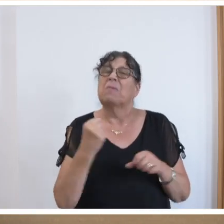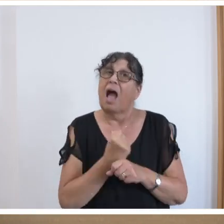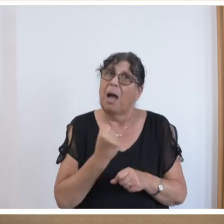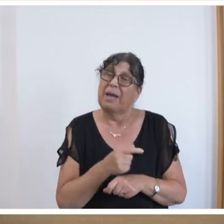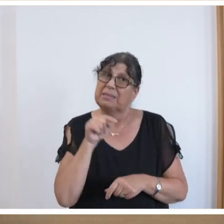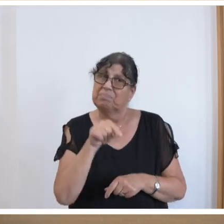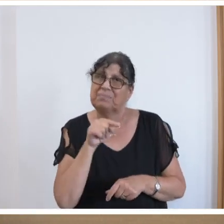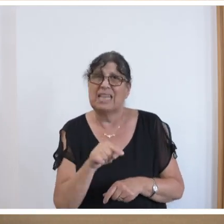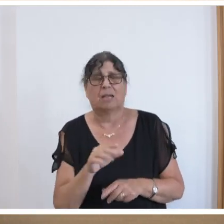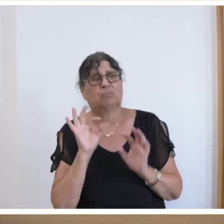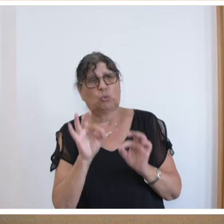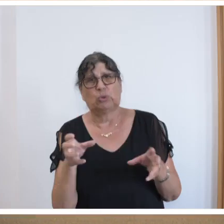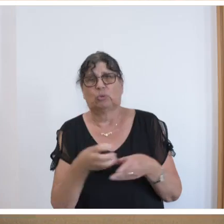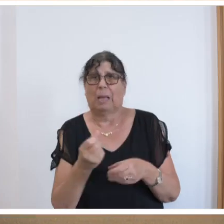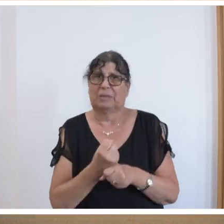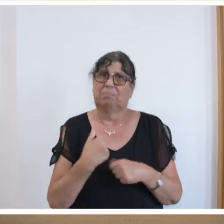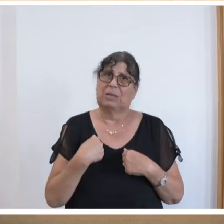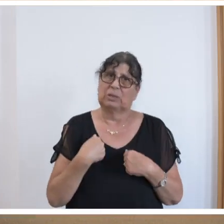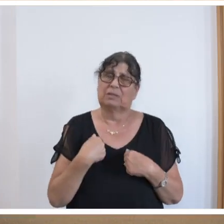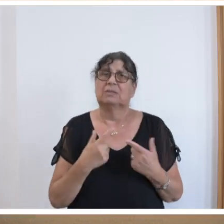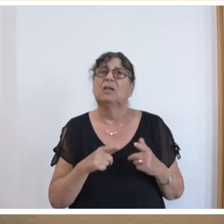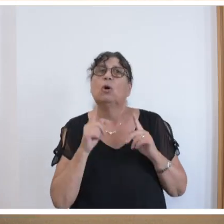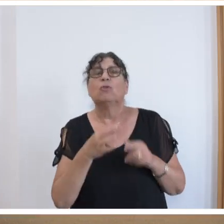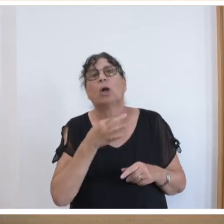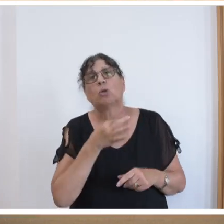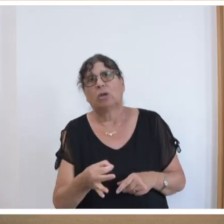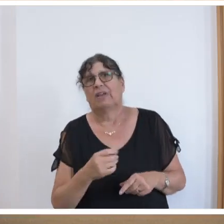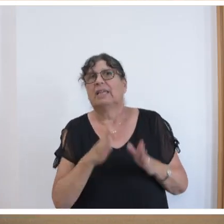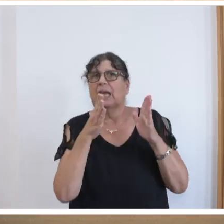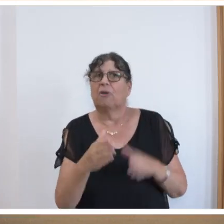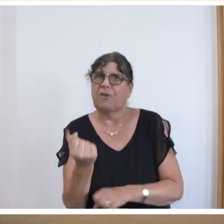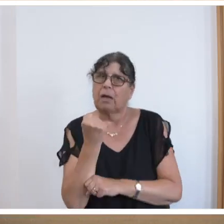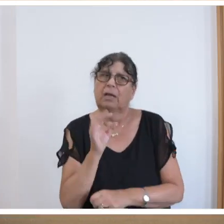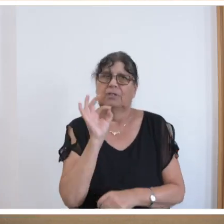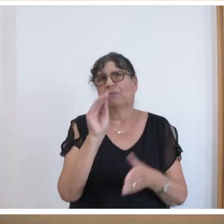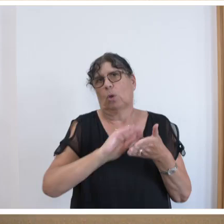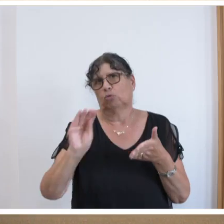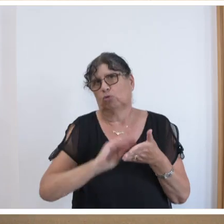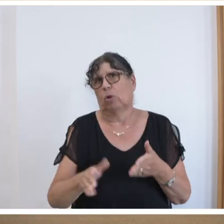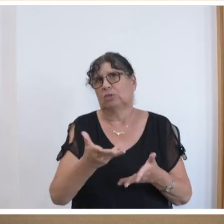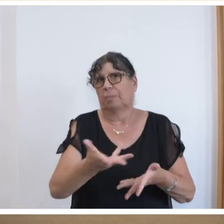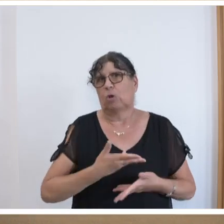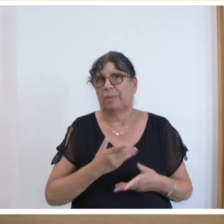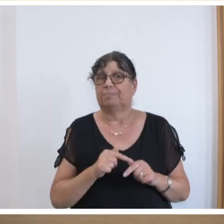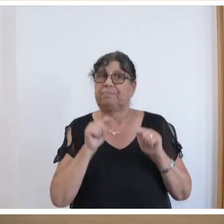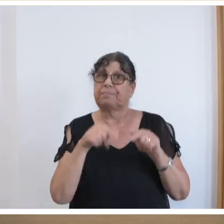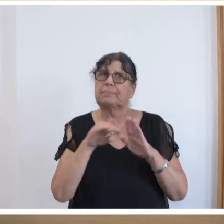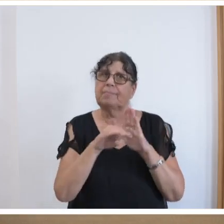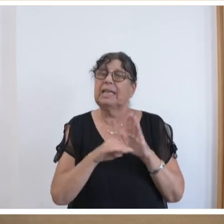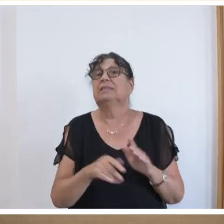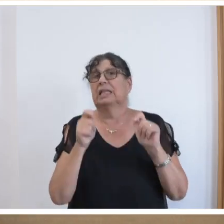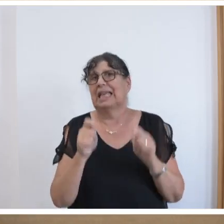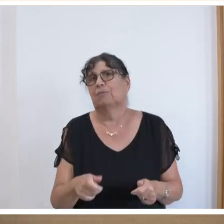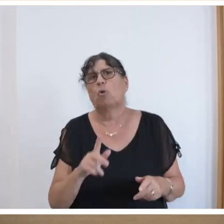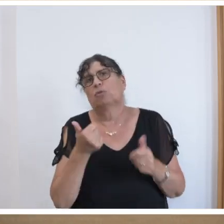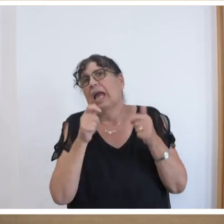Stelle sehr eng mit uns zusammen, um die notwendigen Fachkräfte für die Schulen zu gewinnen. Dieser Gesetzentwurf ist ein